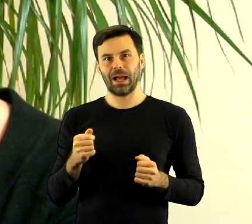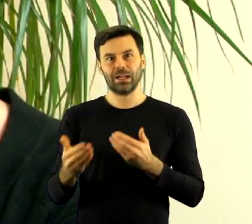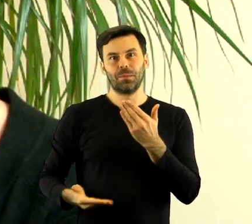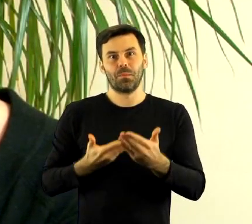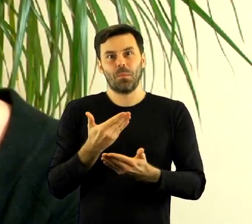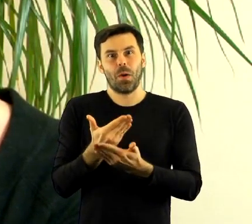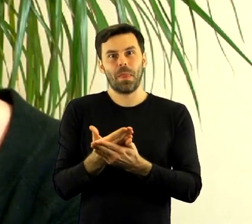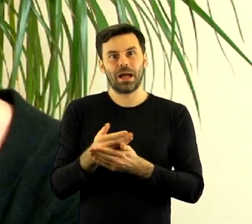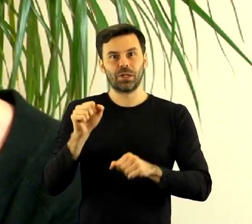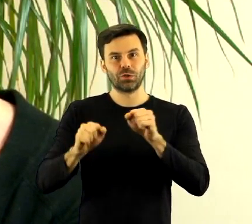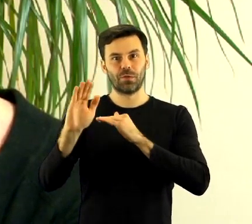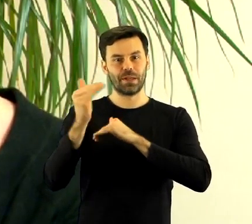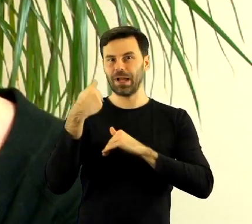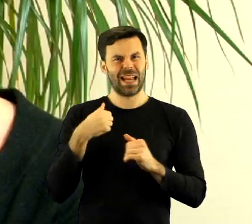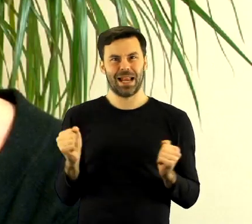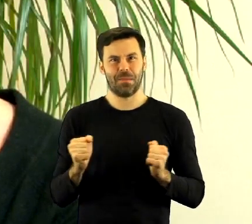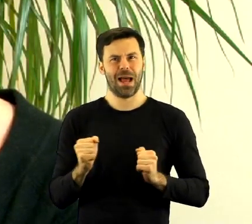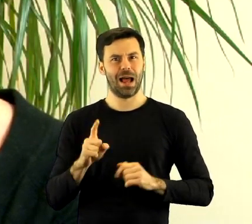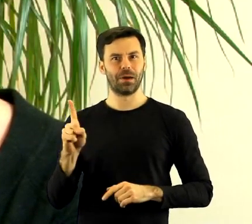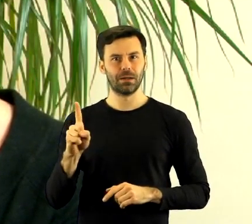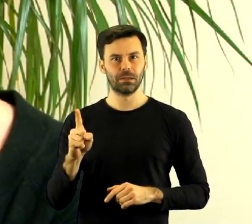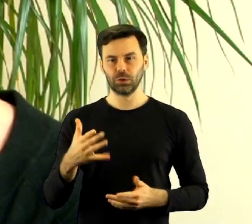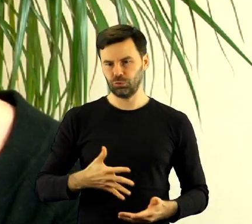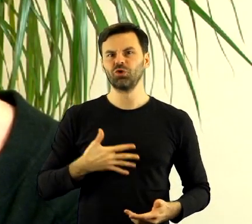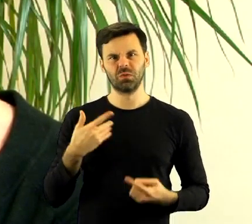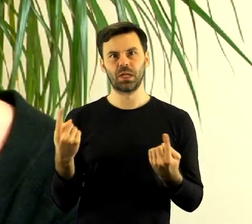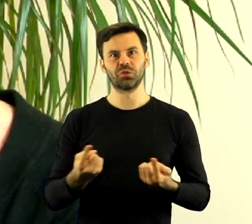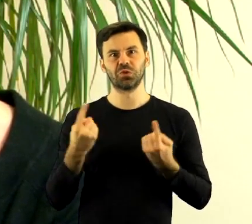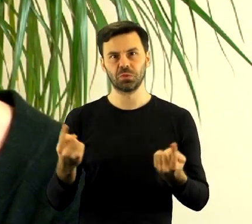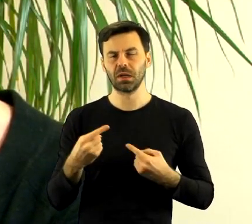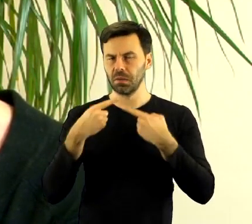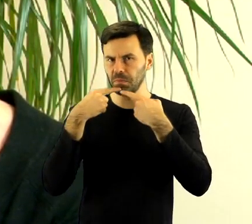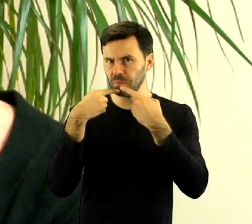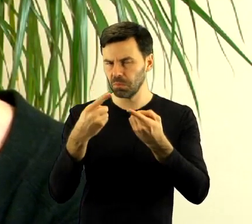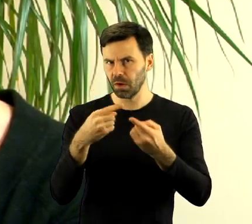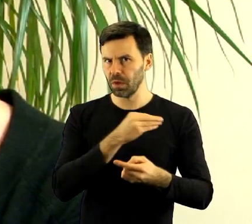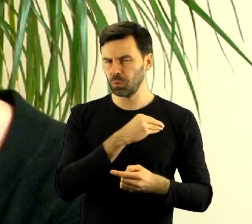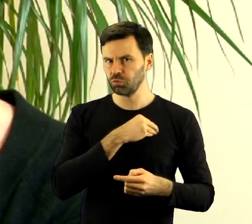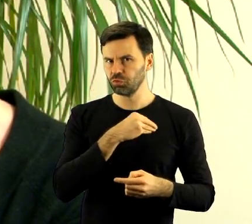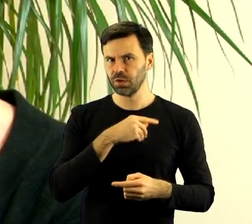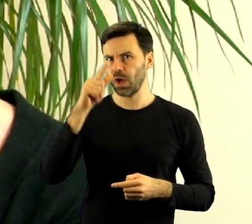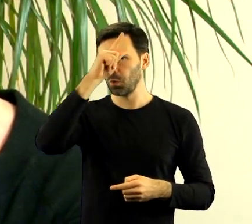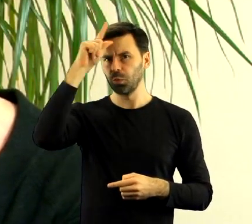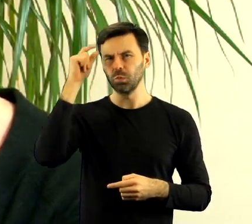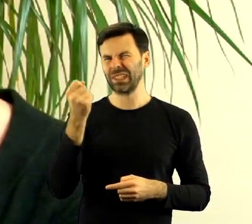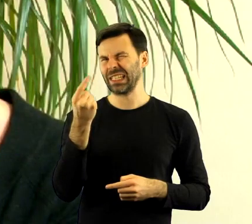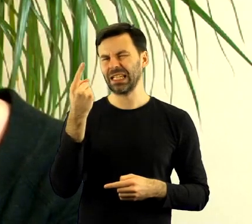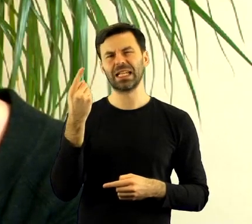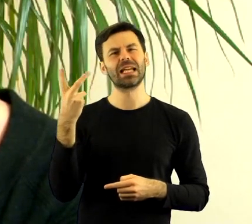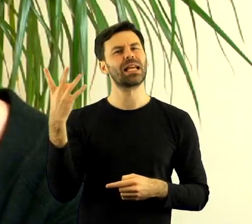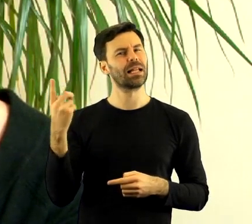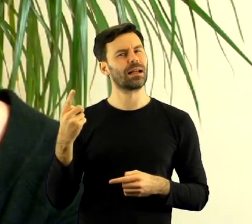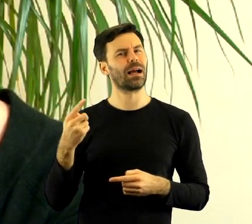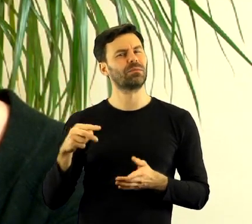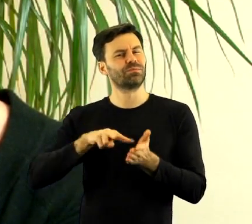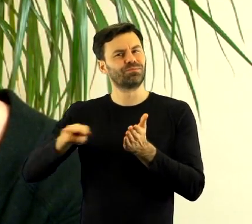pozłu. Rzeczywiście zrobiło się dziwnie. Powiem tutaj w tym miejscu po raz pierwszy publicznie. Kilka osób